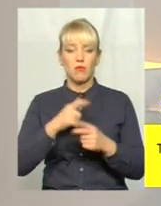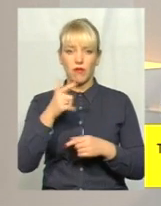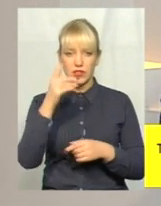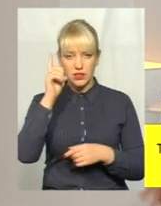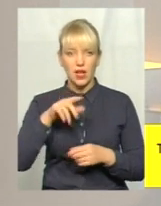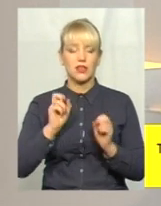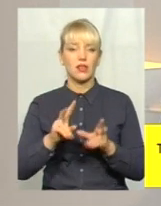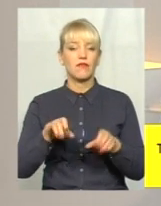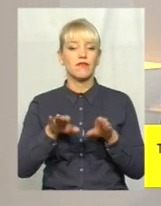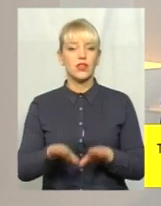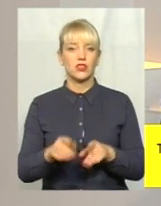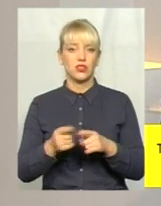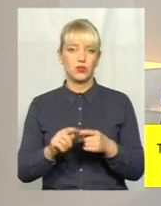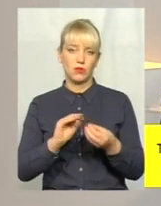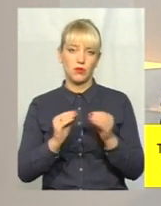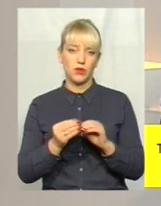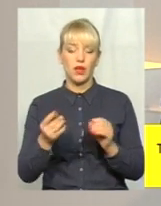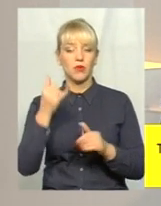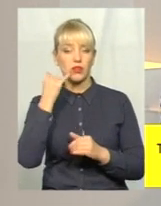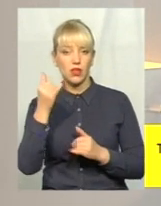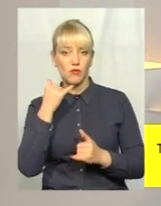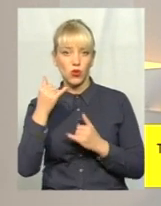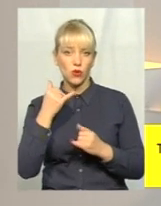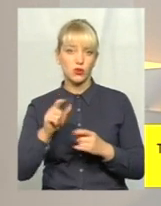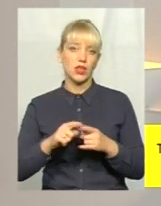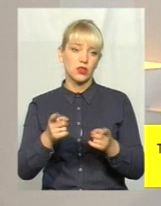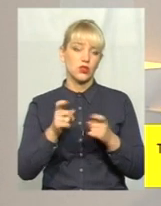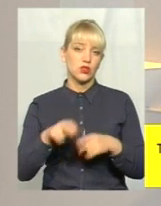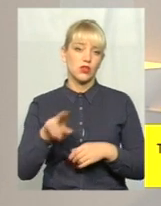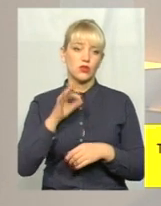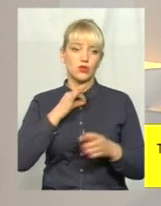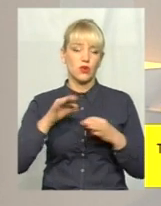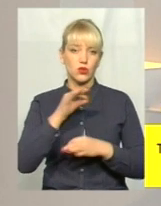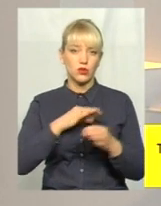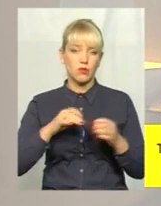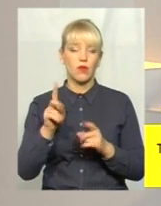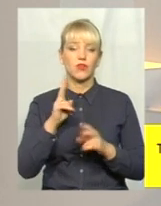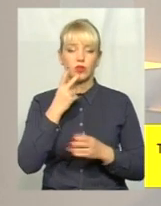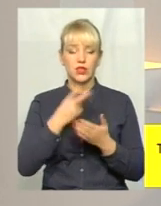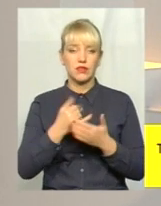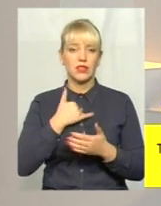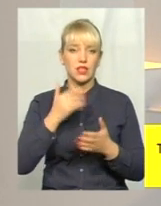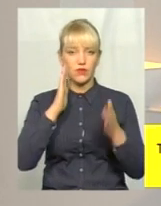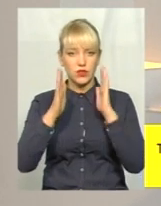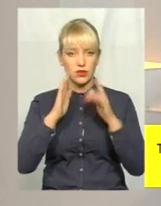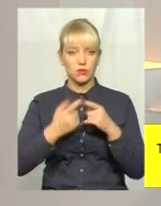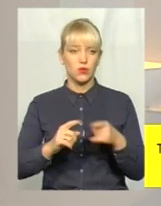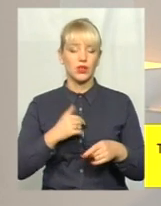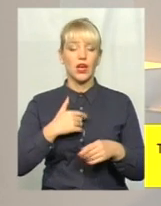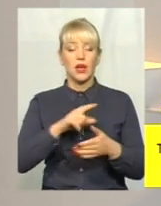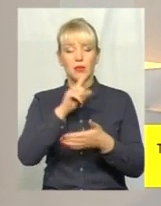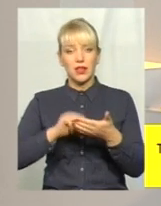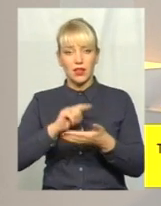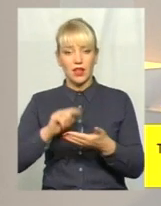дану проблему, телефонуйте, долучайтесь до розмови. Для тих, хто дивиться нас у соцмережах, також ставте ваші питання у коментарях, і ми